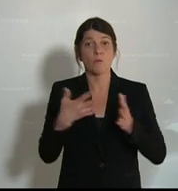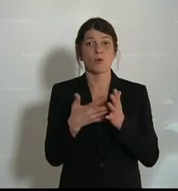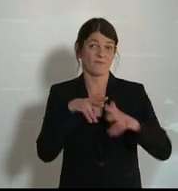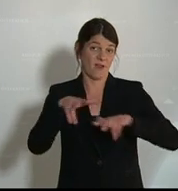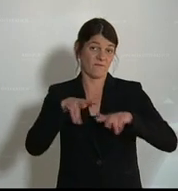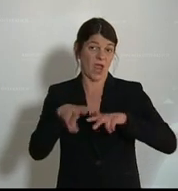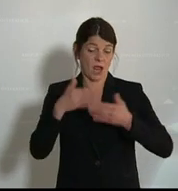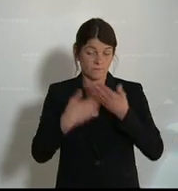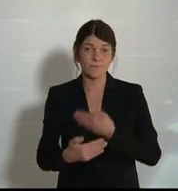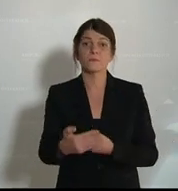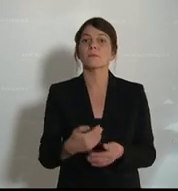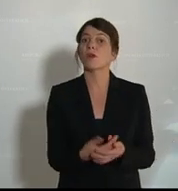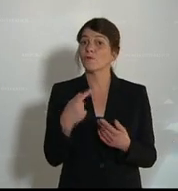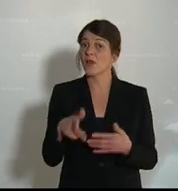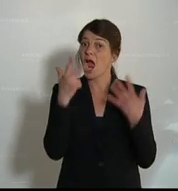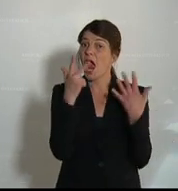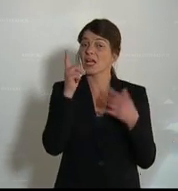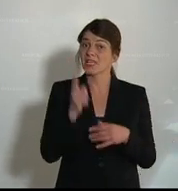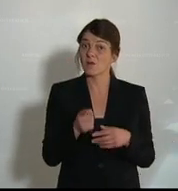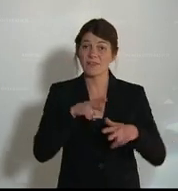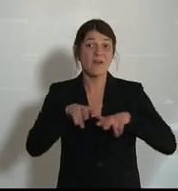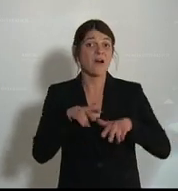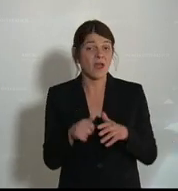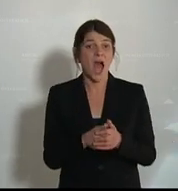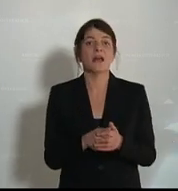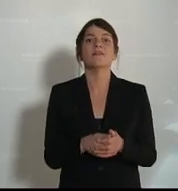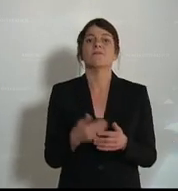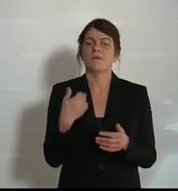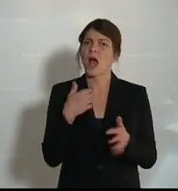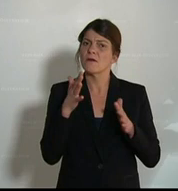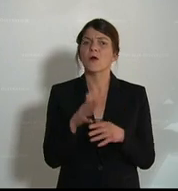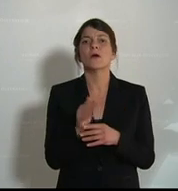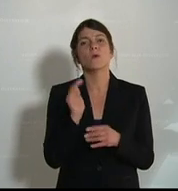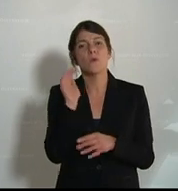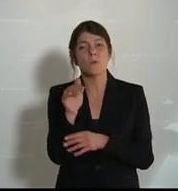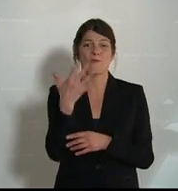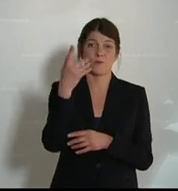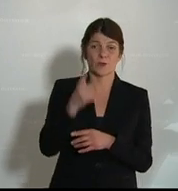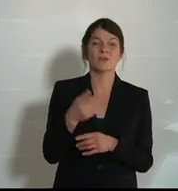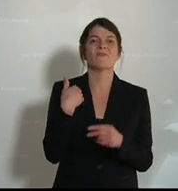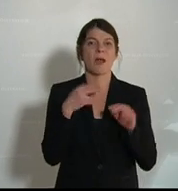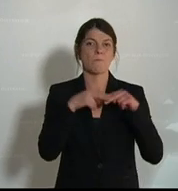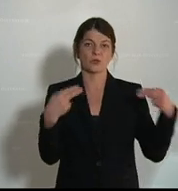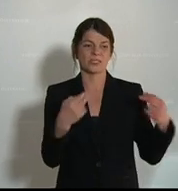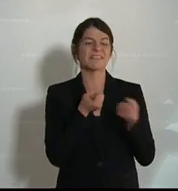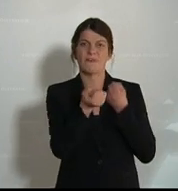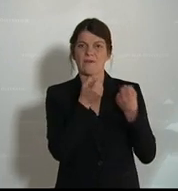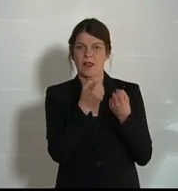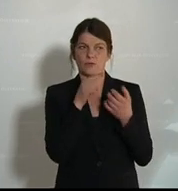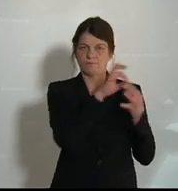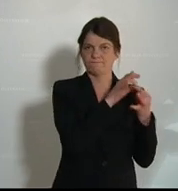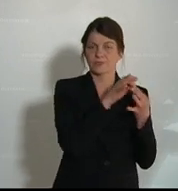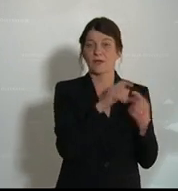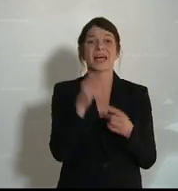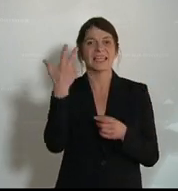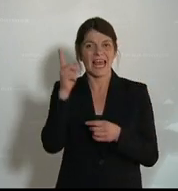eingeleitet und von diesen 8.000 Verfahren betrafen etwas mehr als 5.000 die Bundesverwaltung und etwa